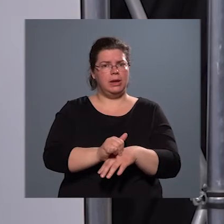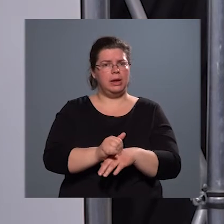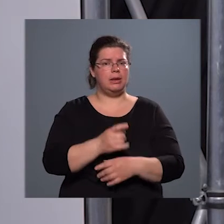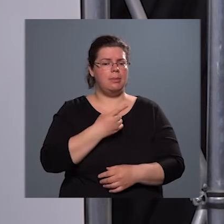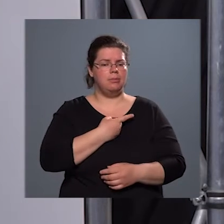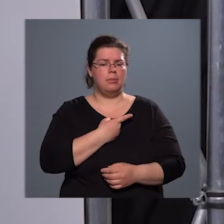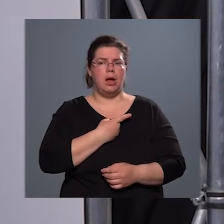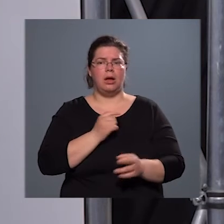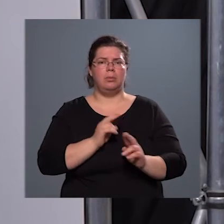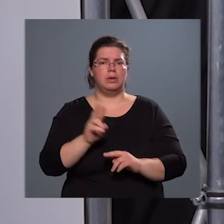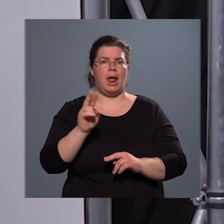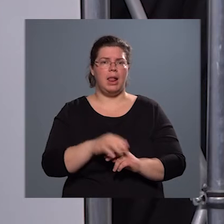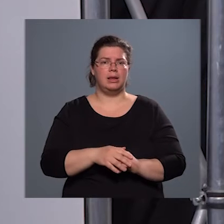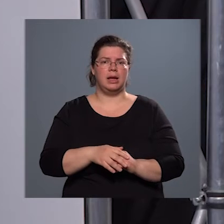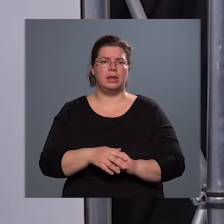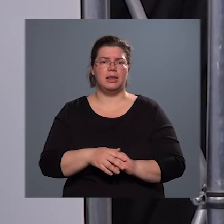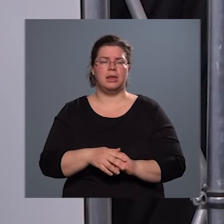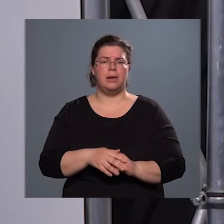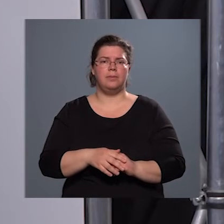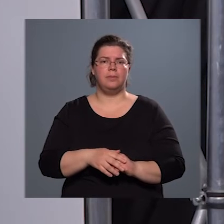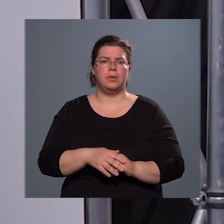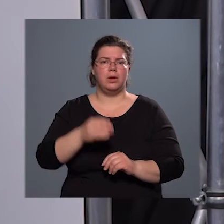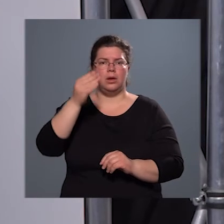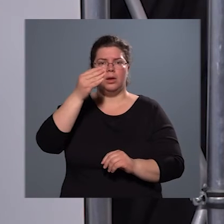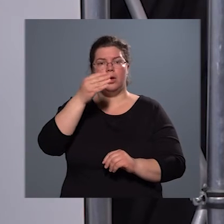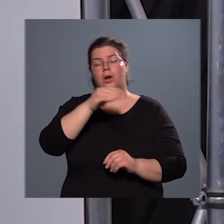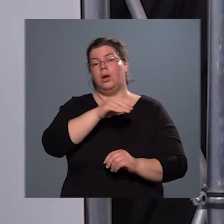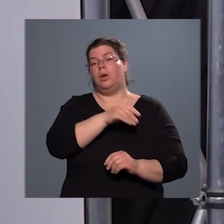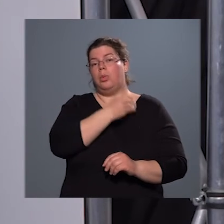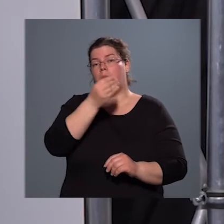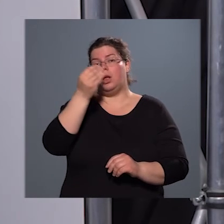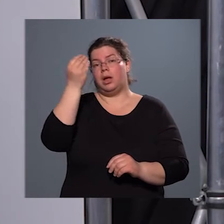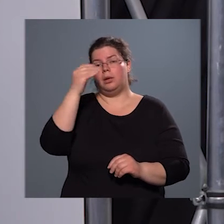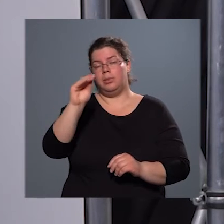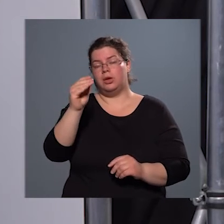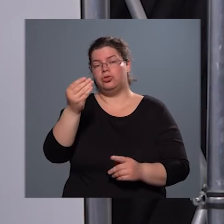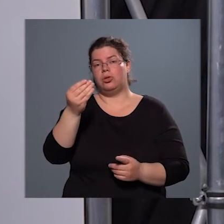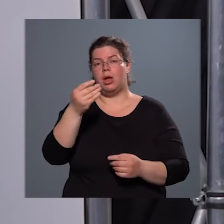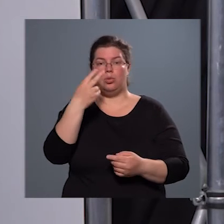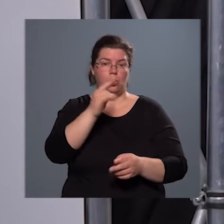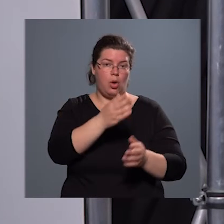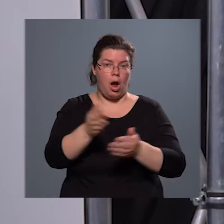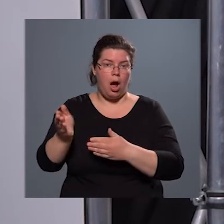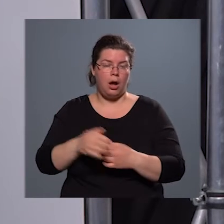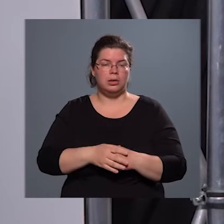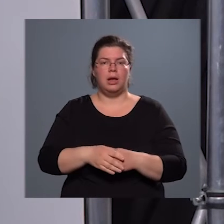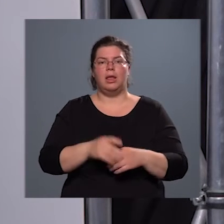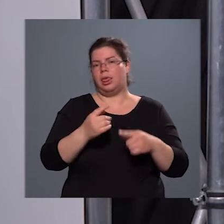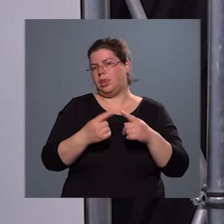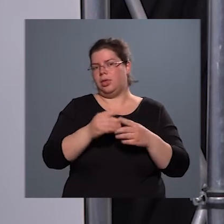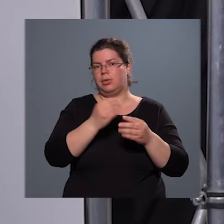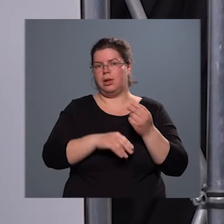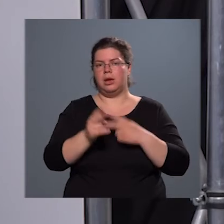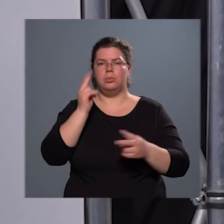Én magam jelentkeztem a polgármester uraknál részben azért, hogy